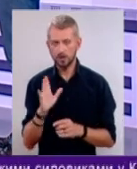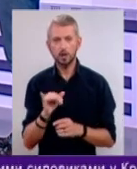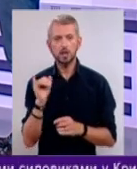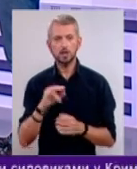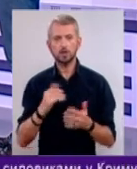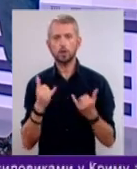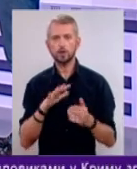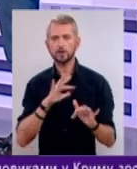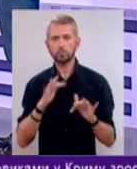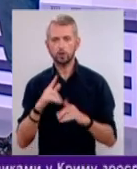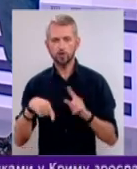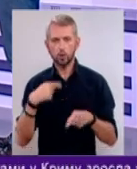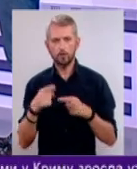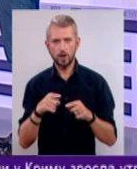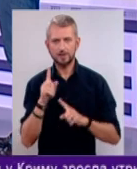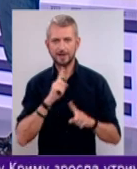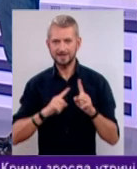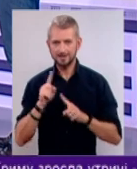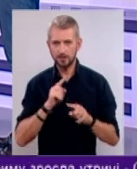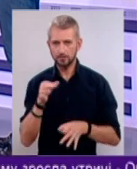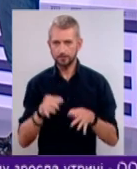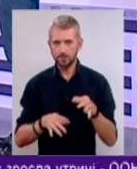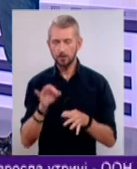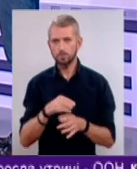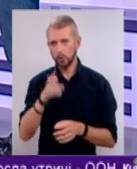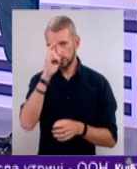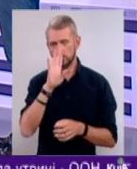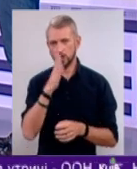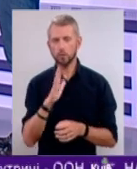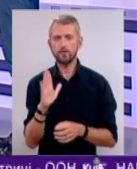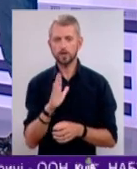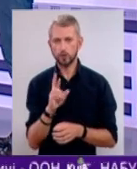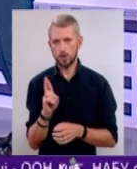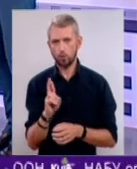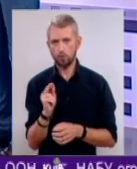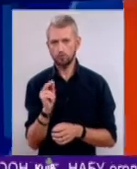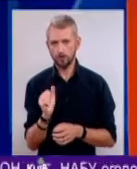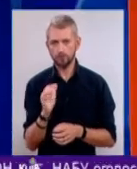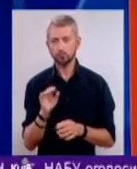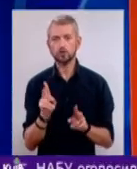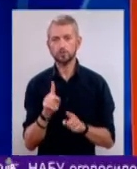чергове засідання у справі про держзраду Віктора Януковича. Чим воно завершилось, також розкажемо обов'язково.